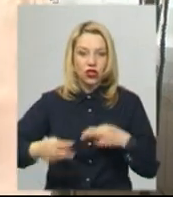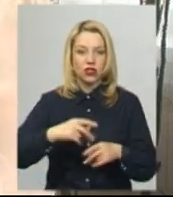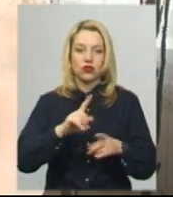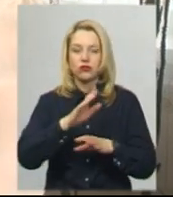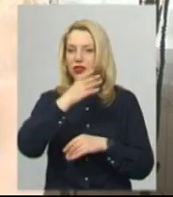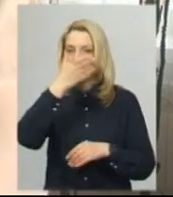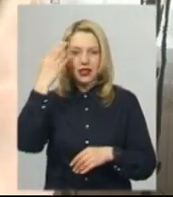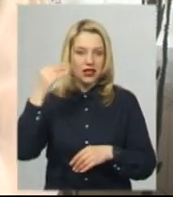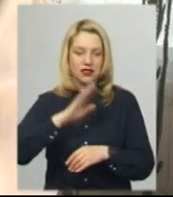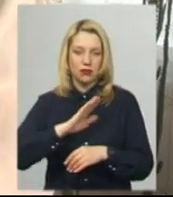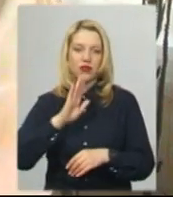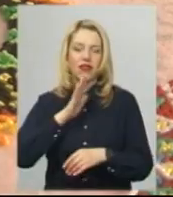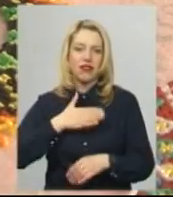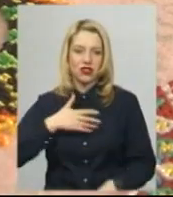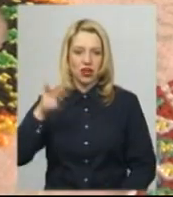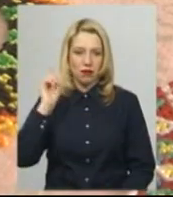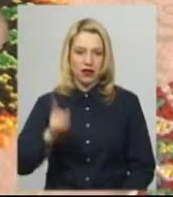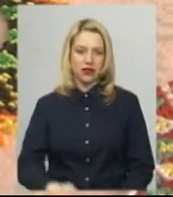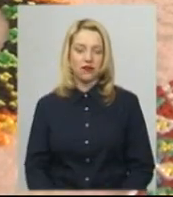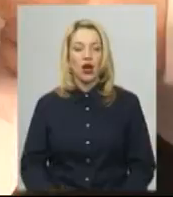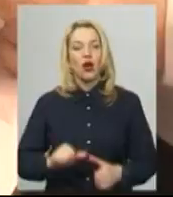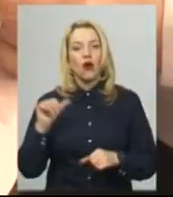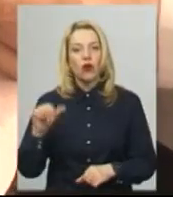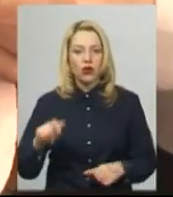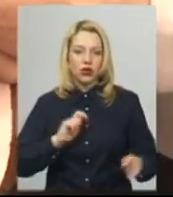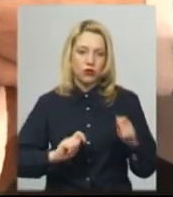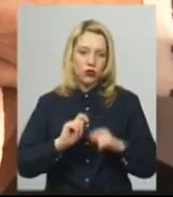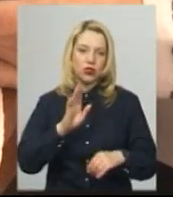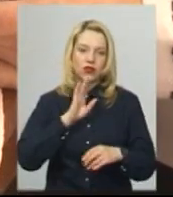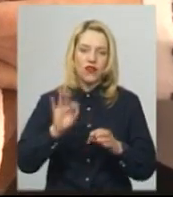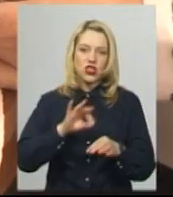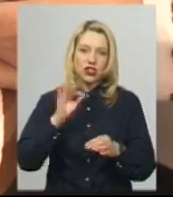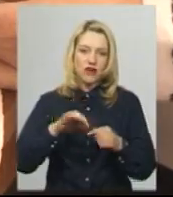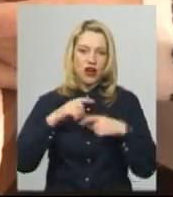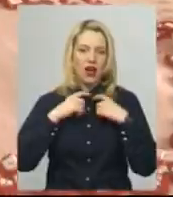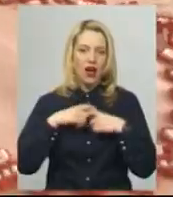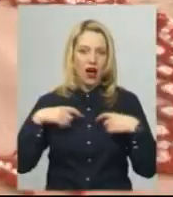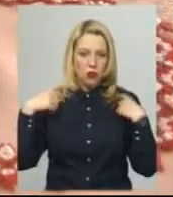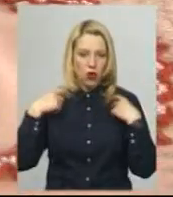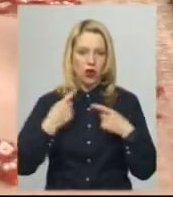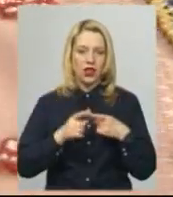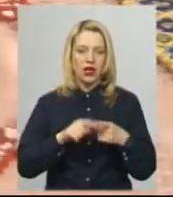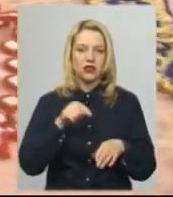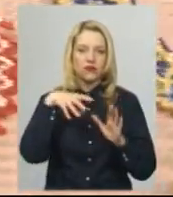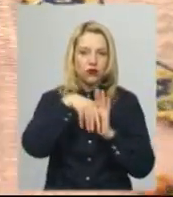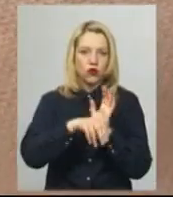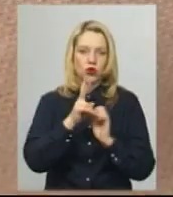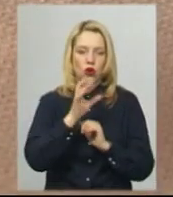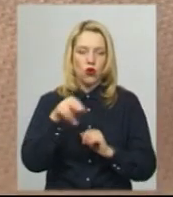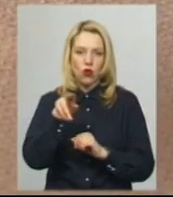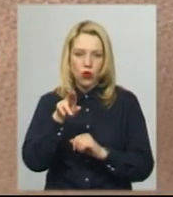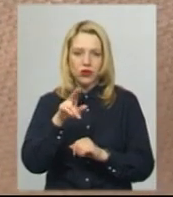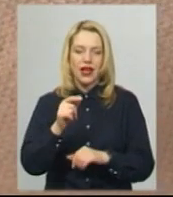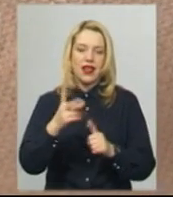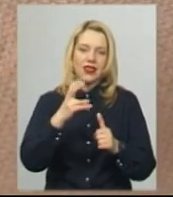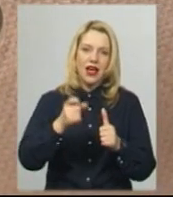наших предків. Крім одягу, Лілія Скрипник вшиває амулети-обереги з закодованими іменами та символами на щастя і